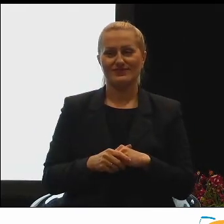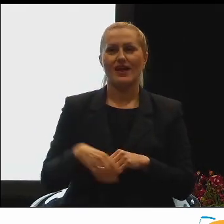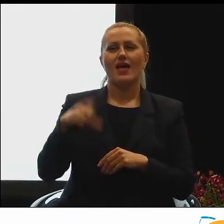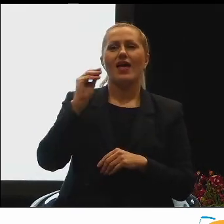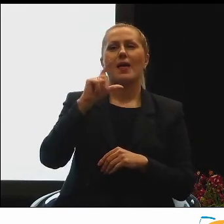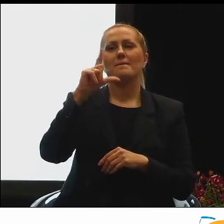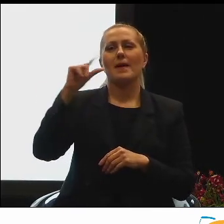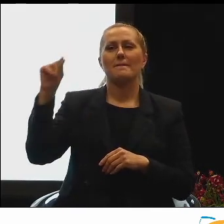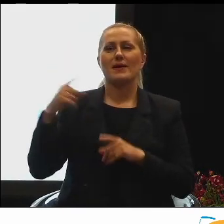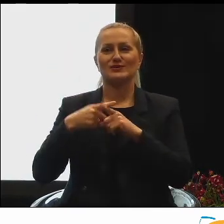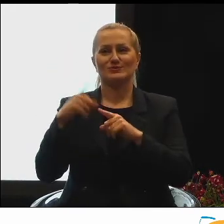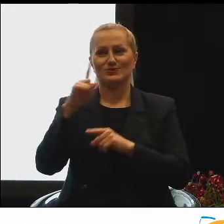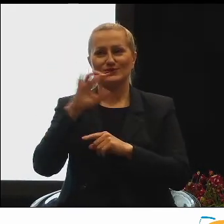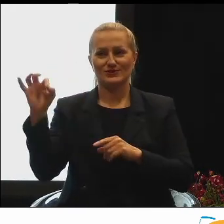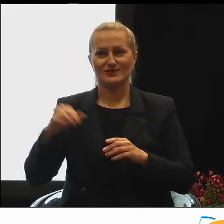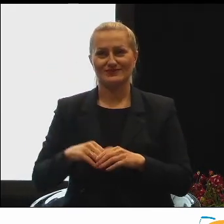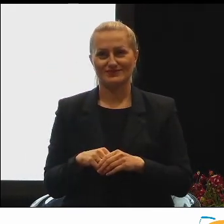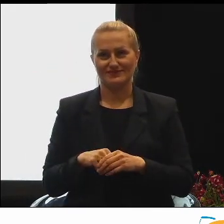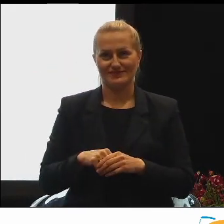MPP, spółka z o.o.